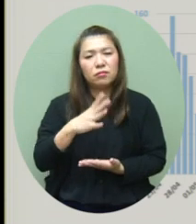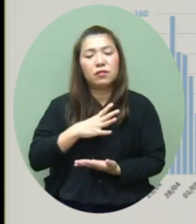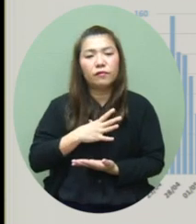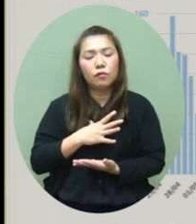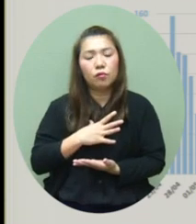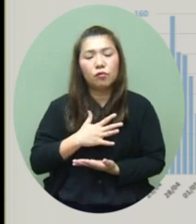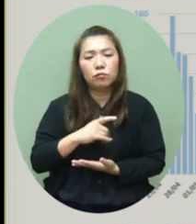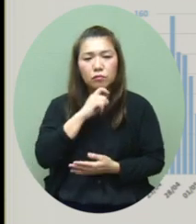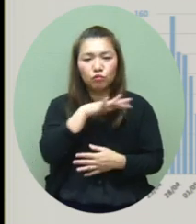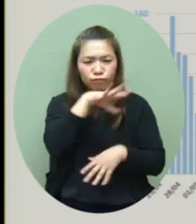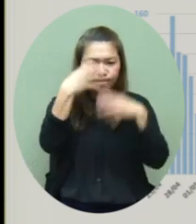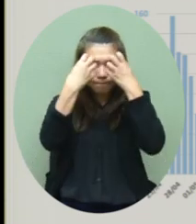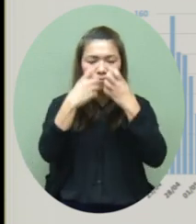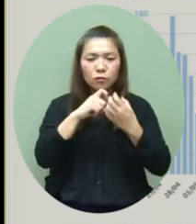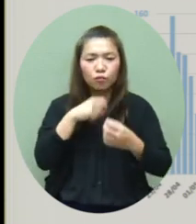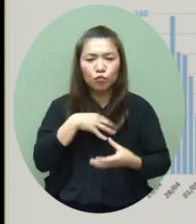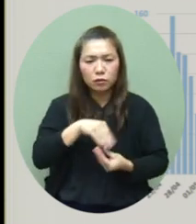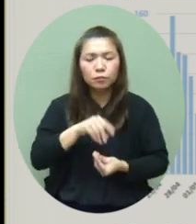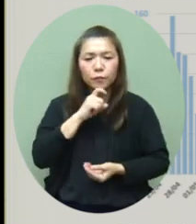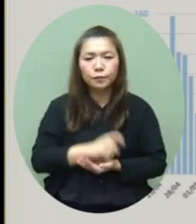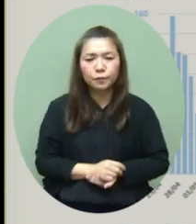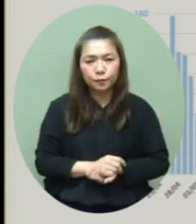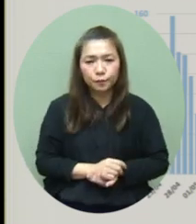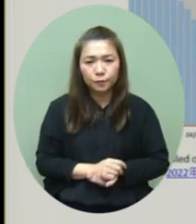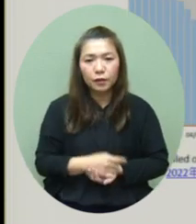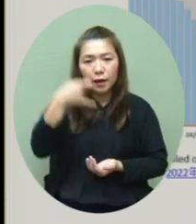我们都是很关注的下张